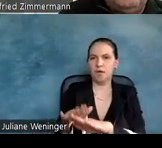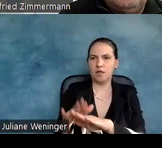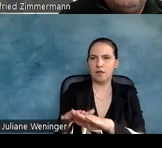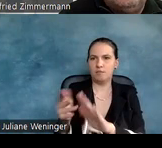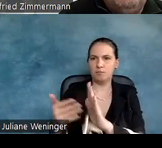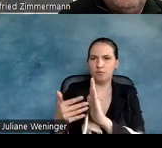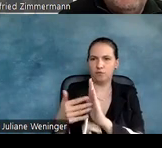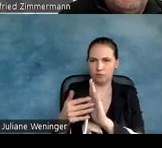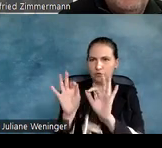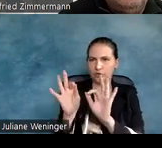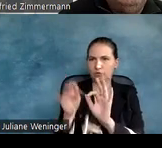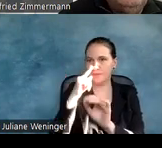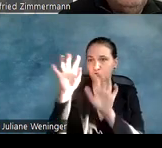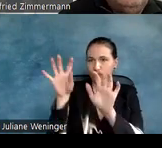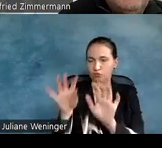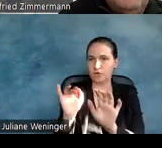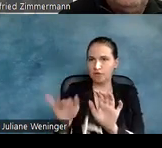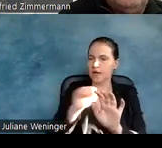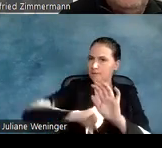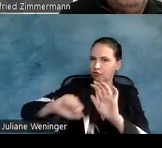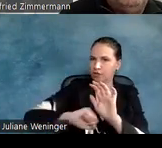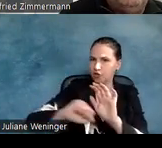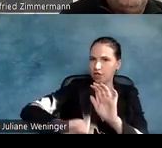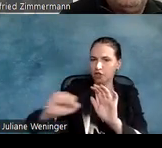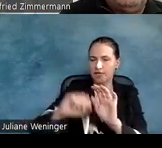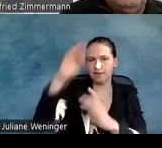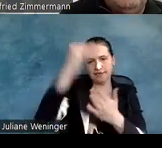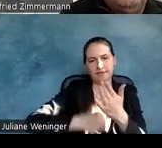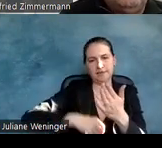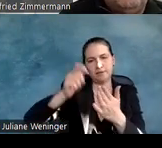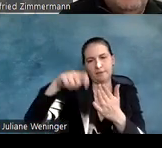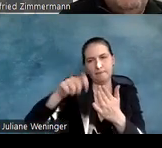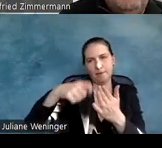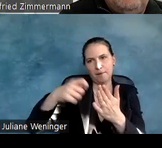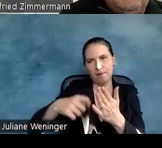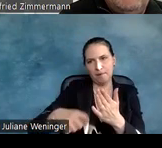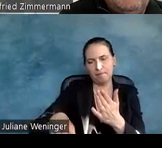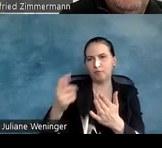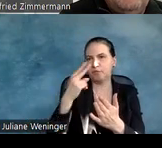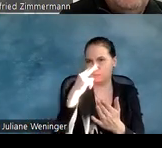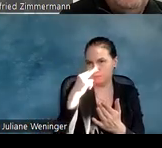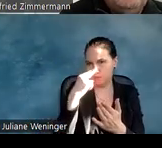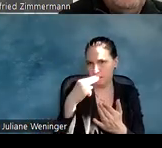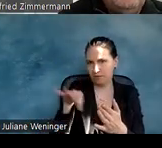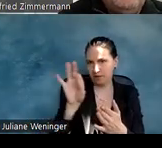Struktur ist, da kann man sehr schnell diese Liste nehmen, durchhängen und Probleme finden.